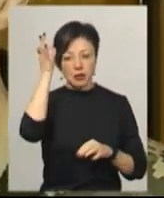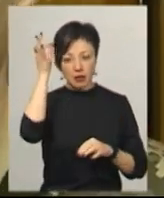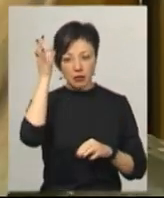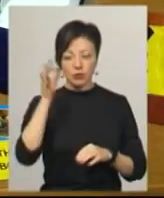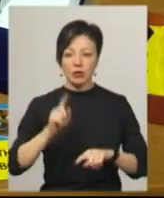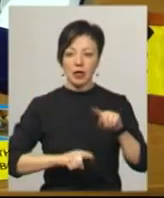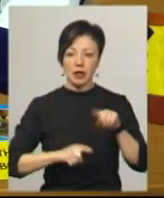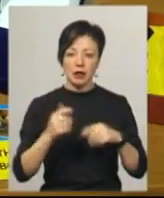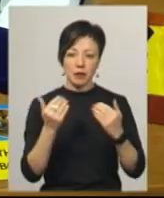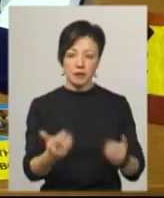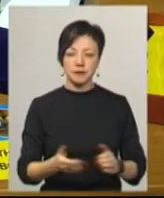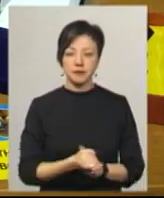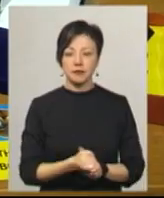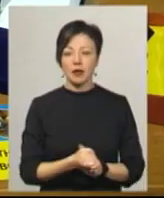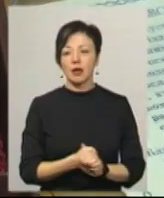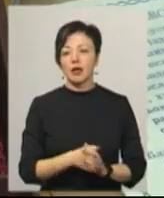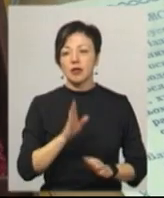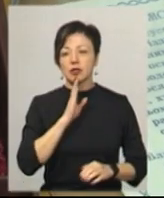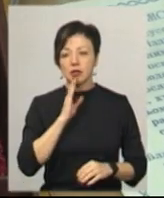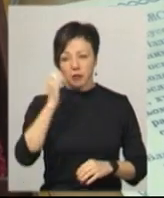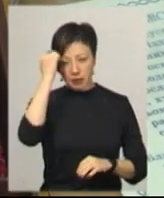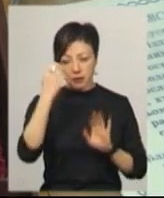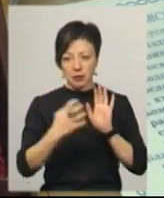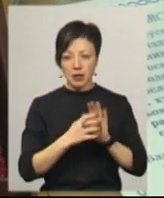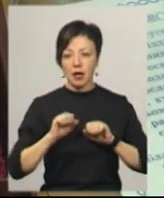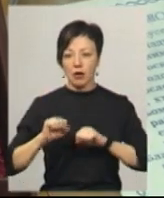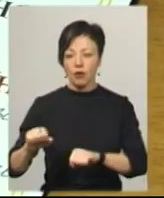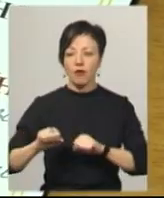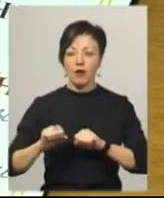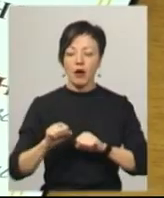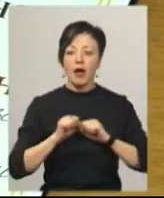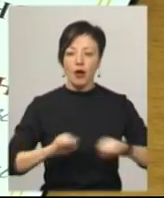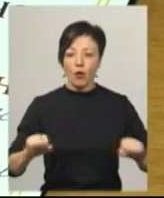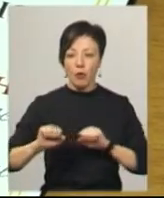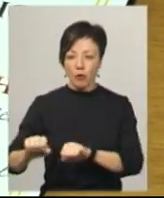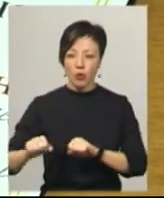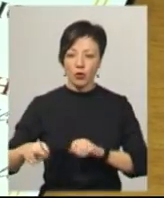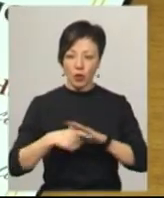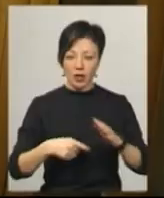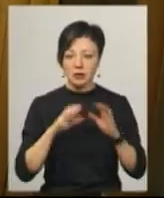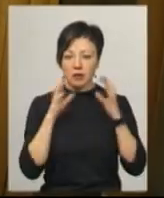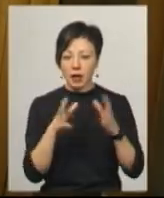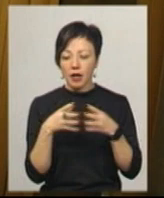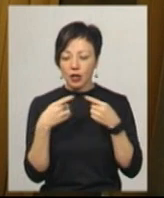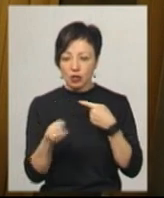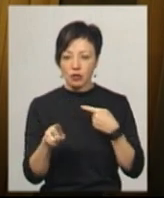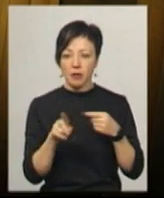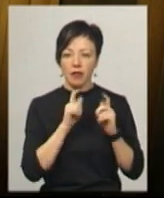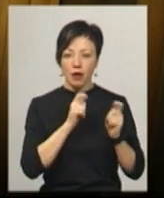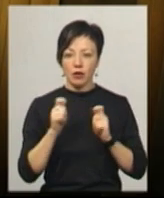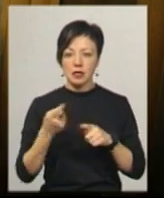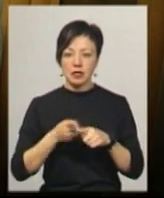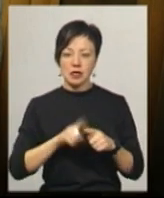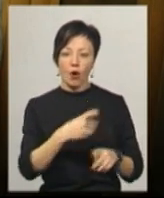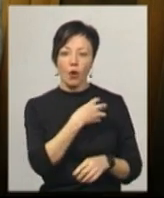рідним. Майя Лізвінська пам'ятний знак героям оборони Донецького аеропорту зберігає разом із іншими нагородами чоловіка. Це орден Богдана